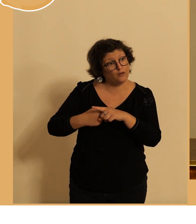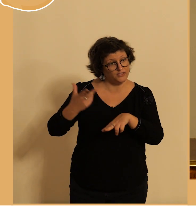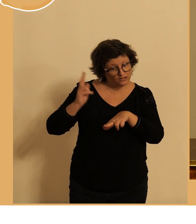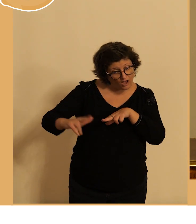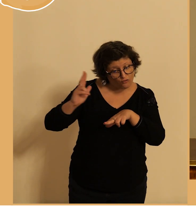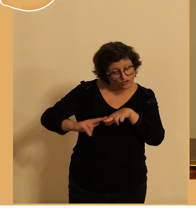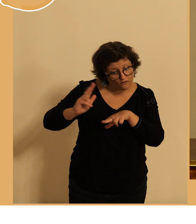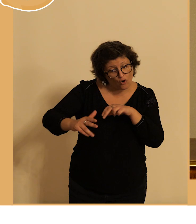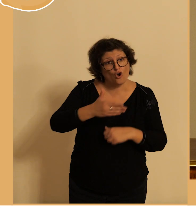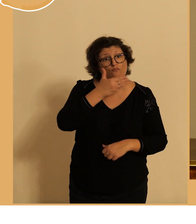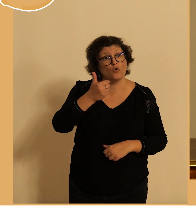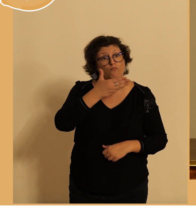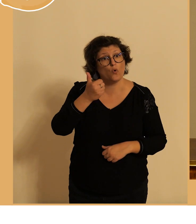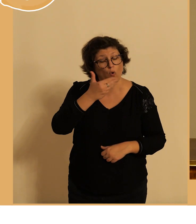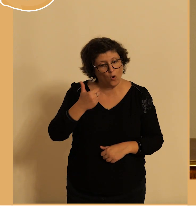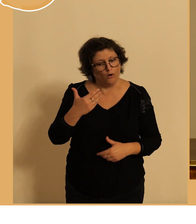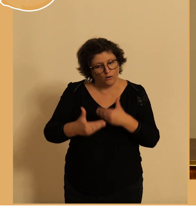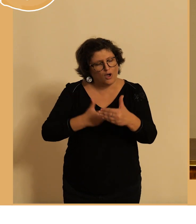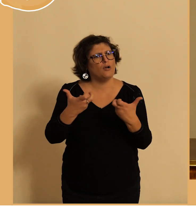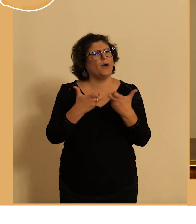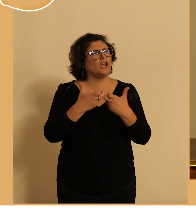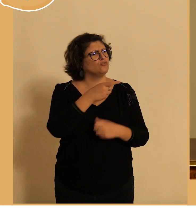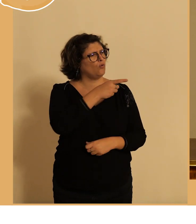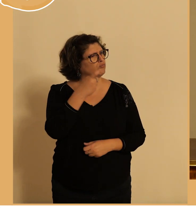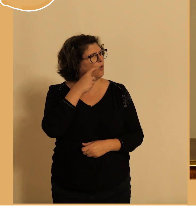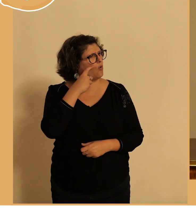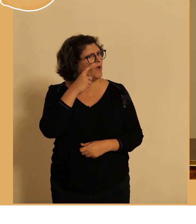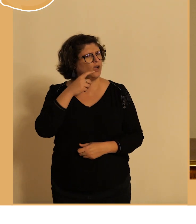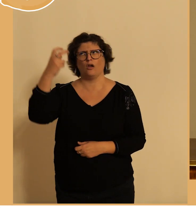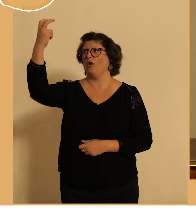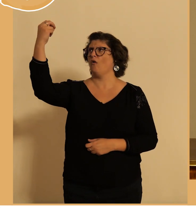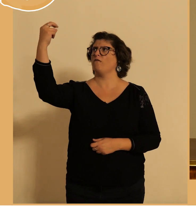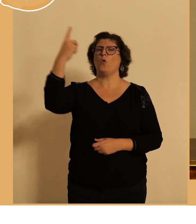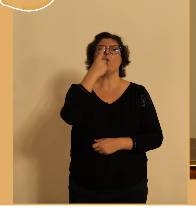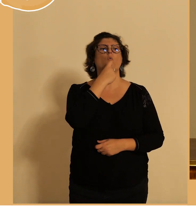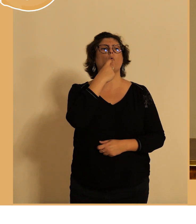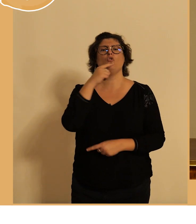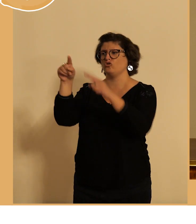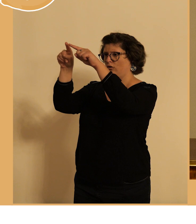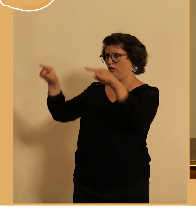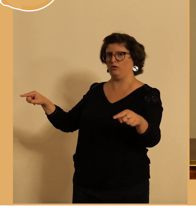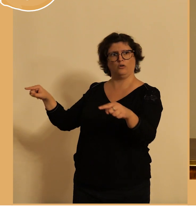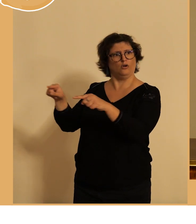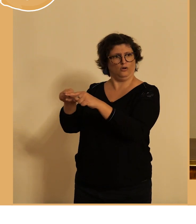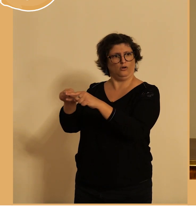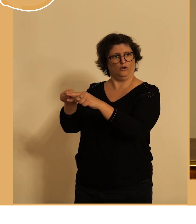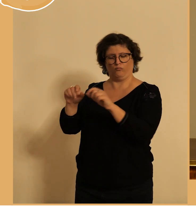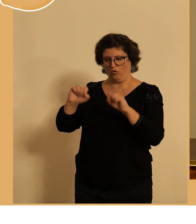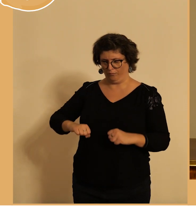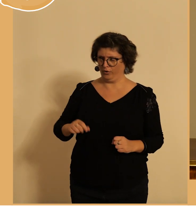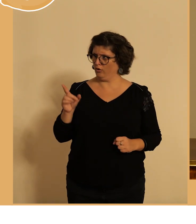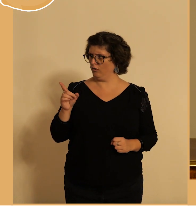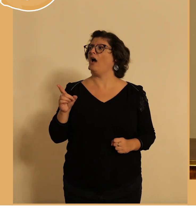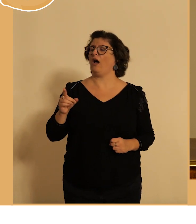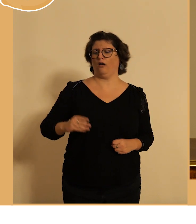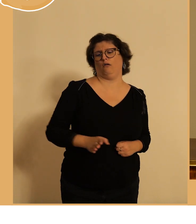le feu rouge si vous avez vu il y un panneau qui nous autorise à passer au feu rouge en cédant bien le passage au piéton avant et je